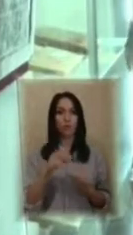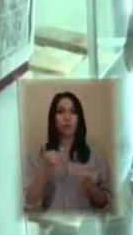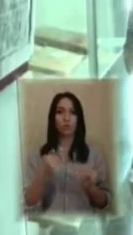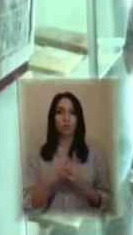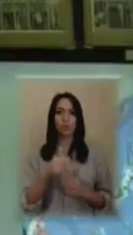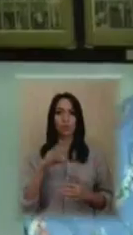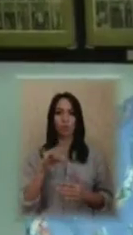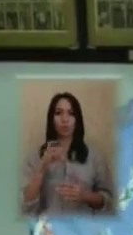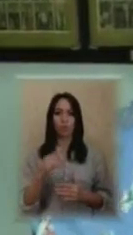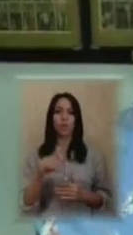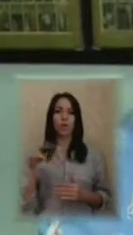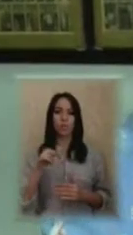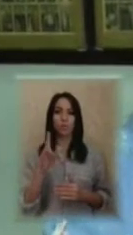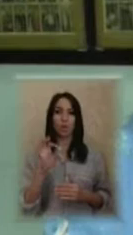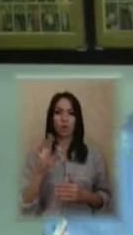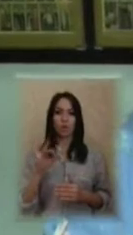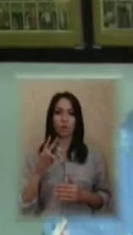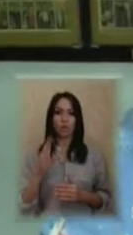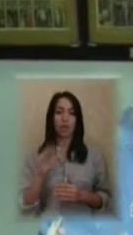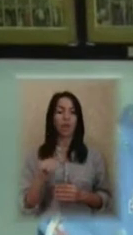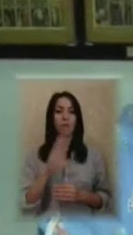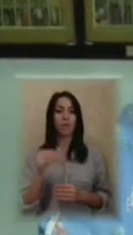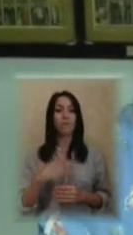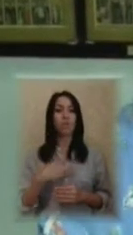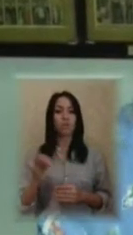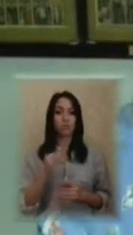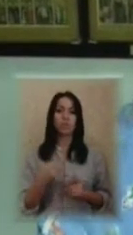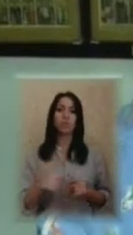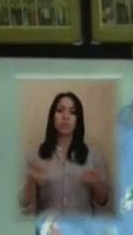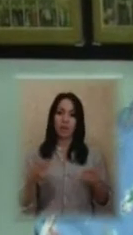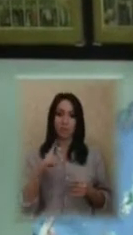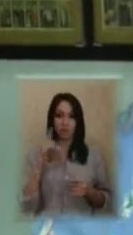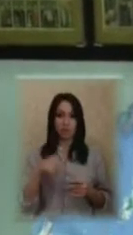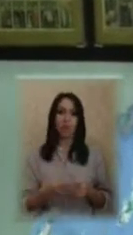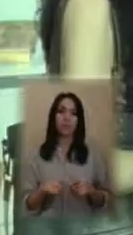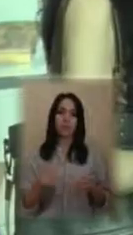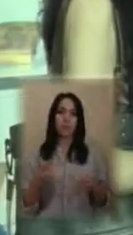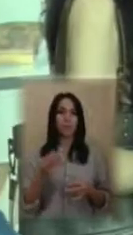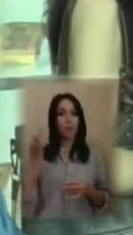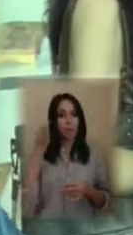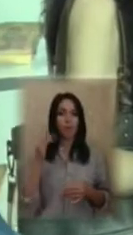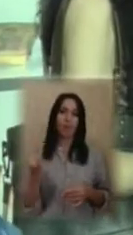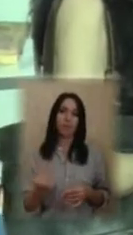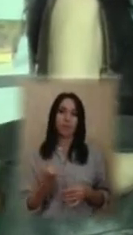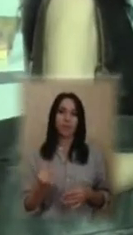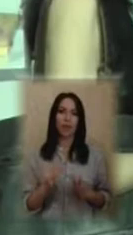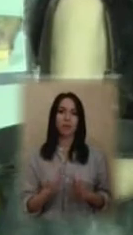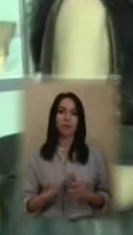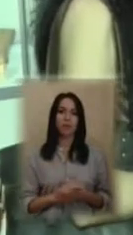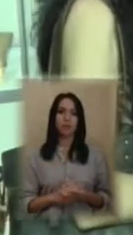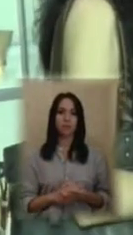Костилєва. Це наша історія, це треба знати, це треба пам'ятати і цікавитись. Далі тут